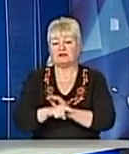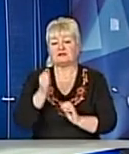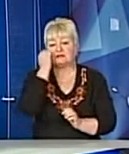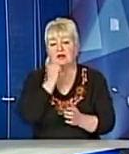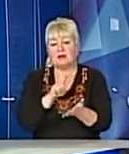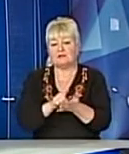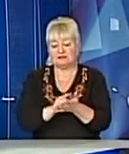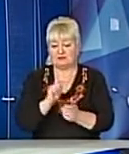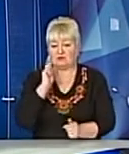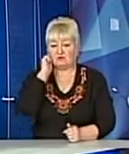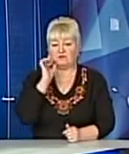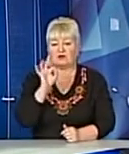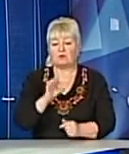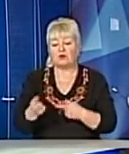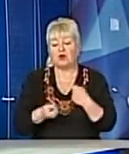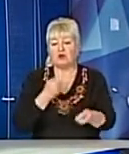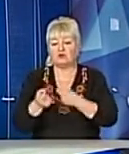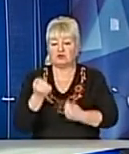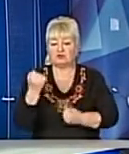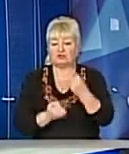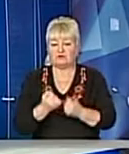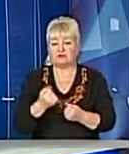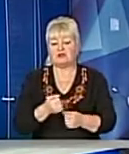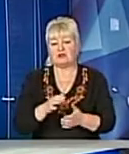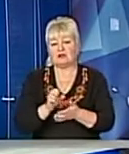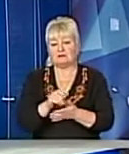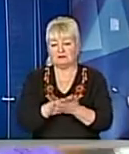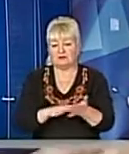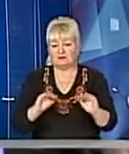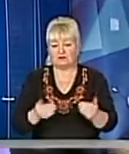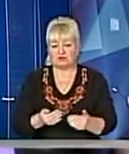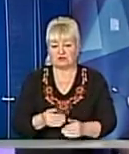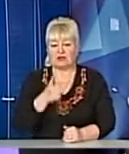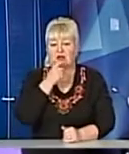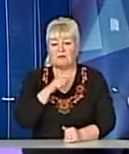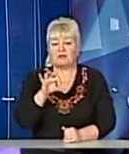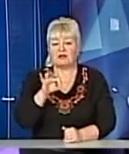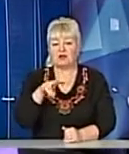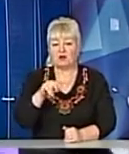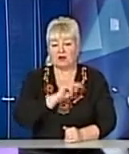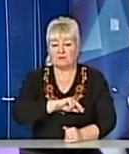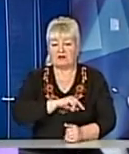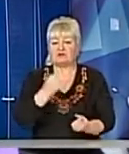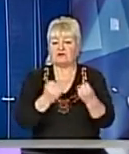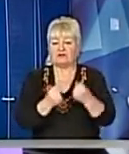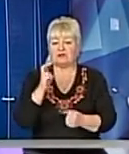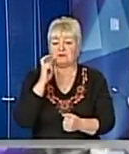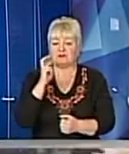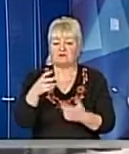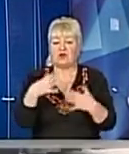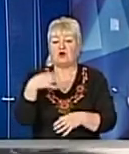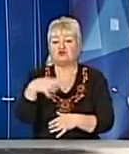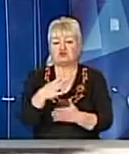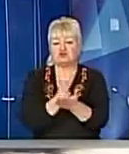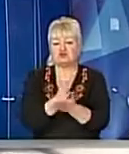Про тонкощі професії водія трамвая далі у сюжеті Пані Ольга працює водієм трамвая першого класу уже 40